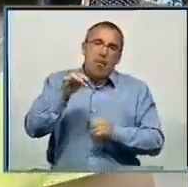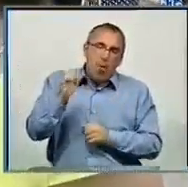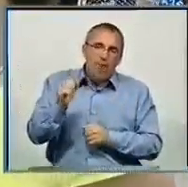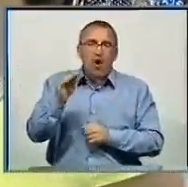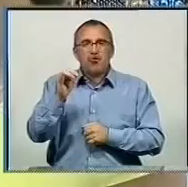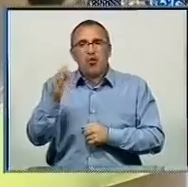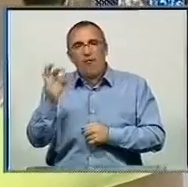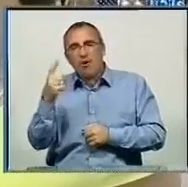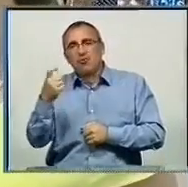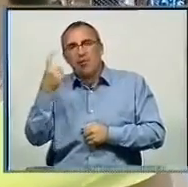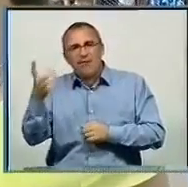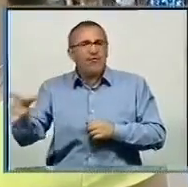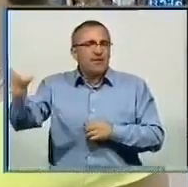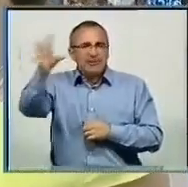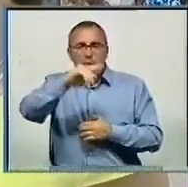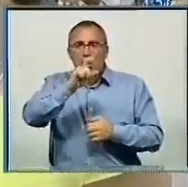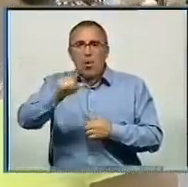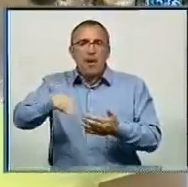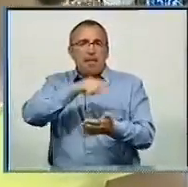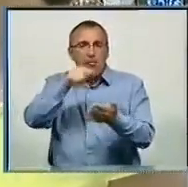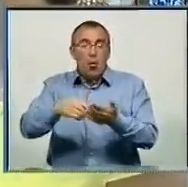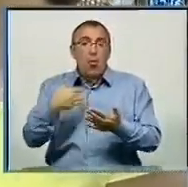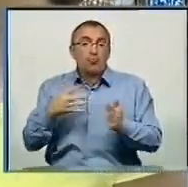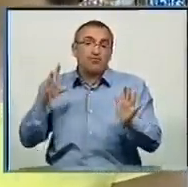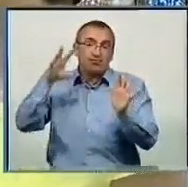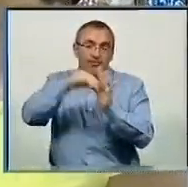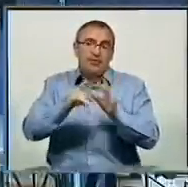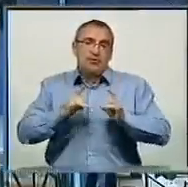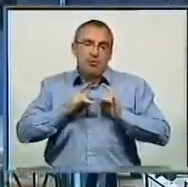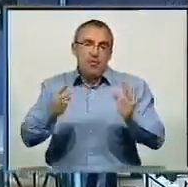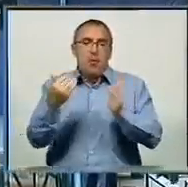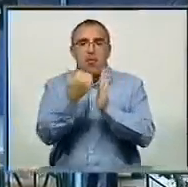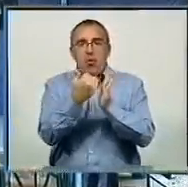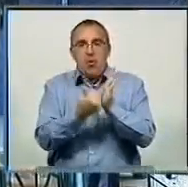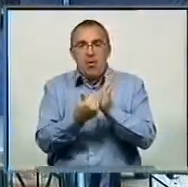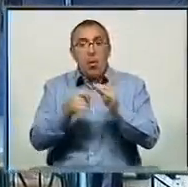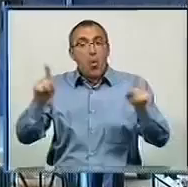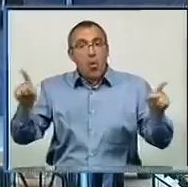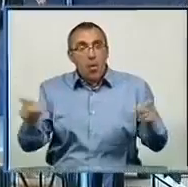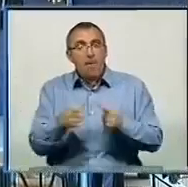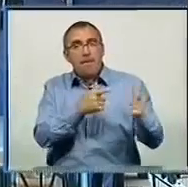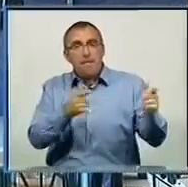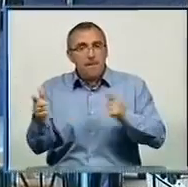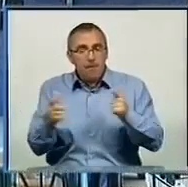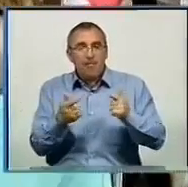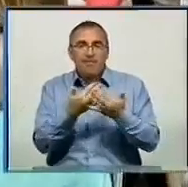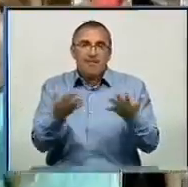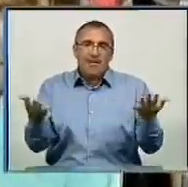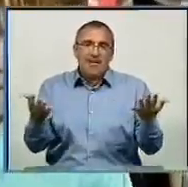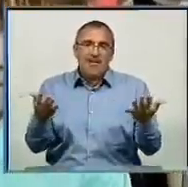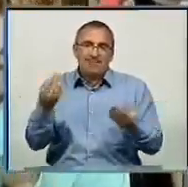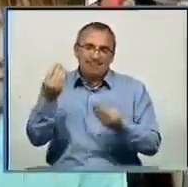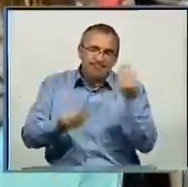всіх людей міста, які хочуть сьогодні взяти участь у святковій програмі. Організатори підготували для дітей низку розваг та